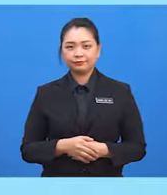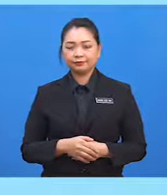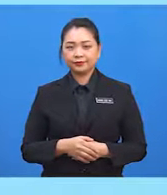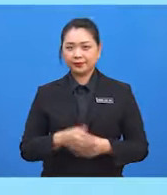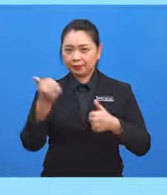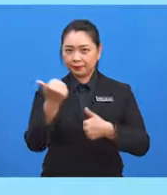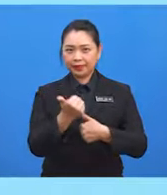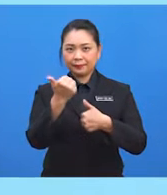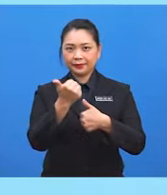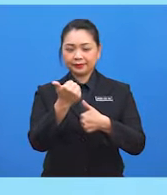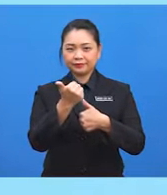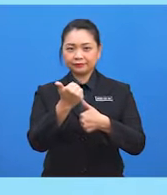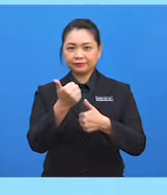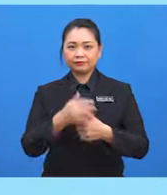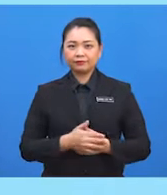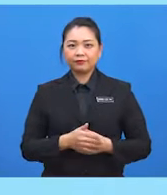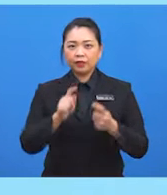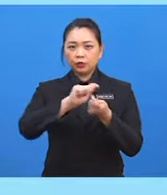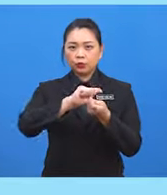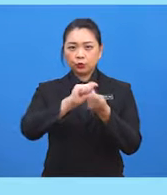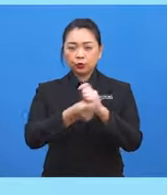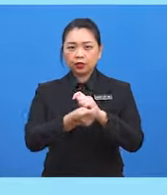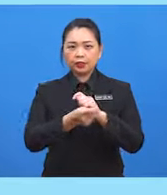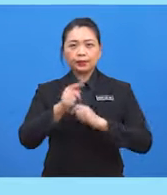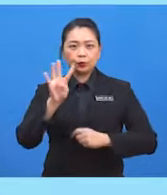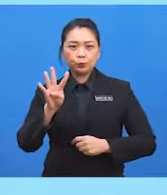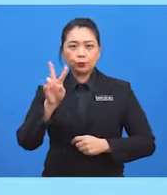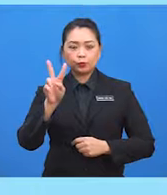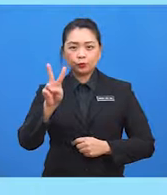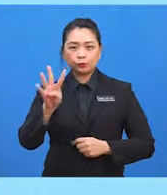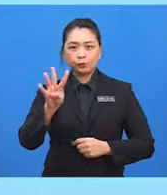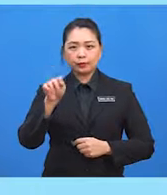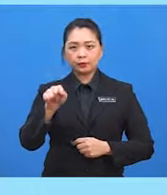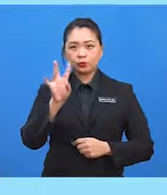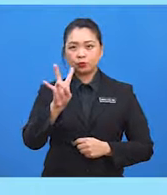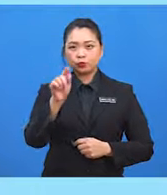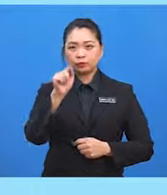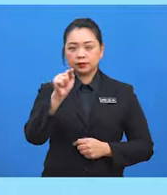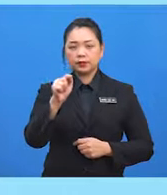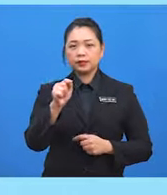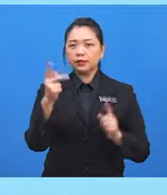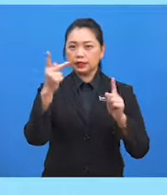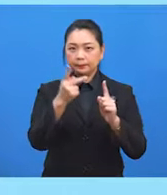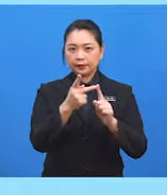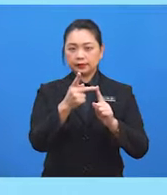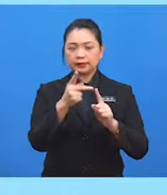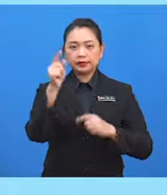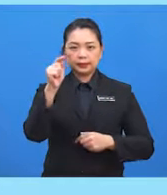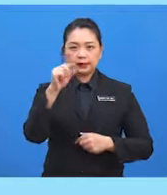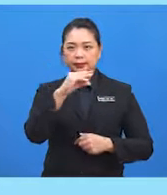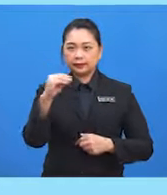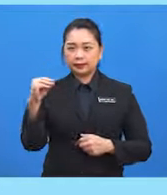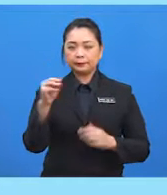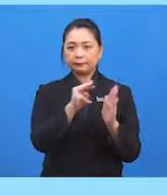Tukarkan 24.7 darjah kepada darjah